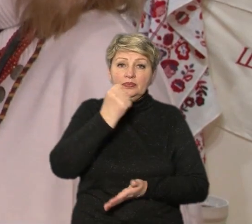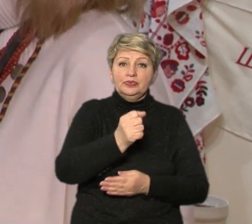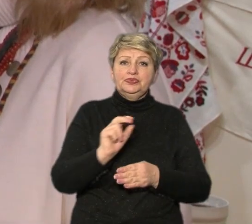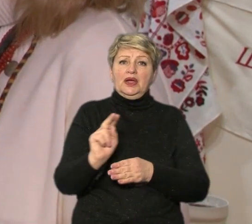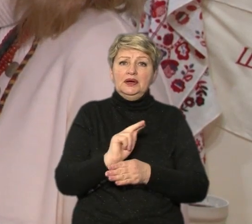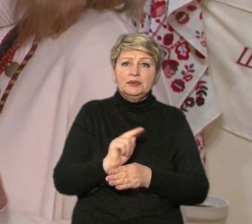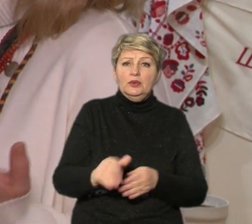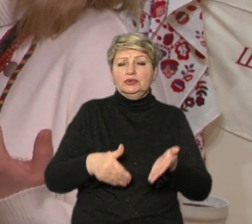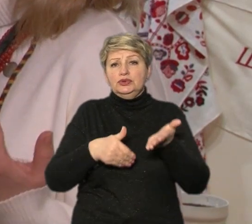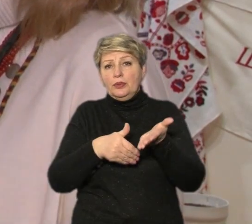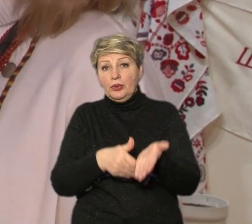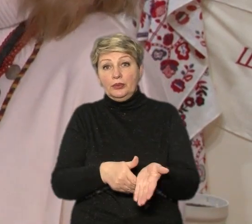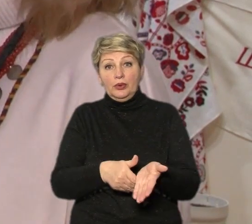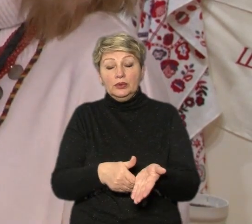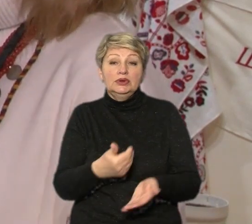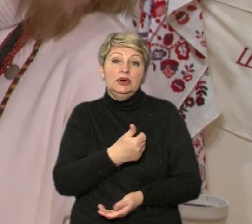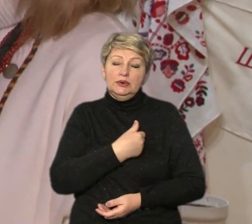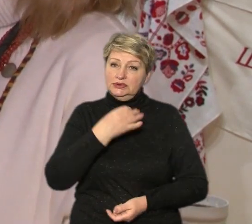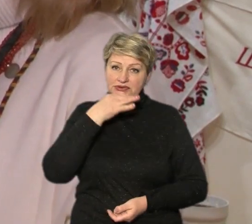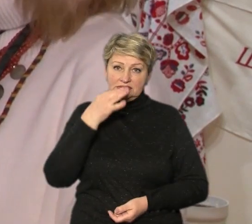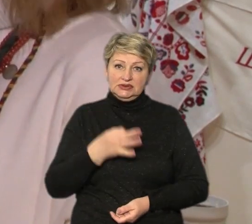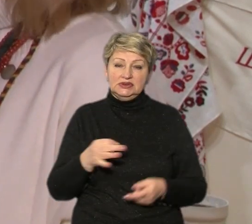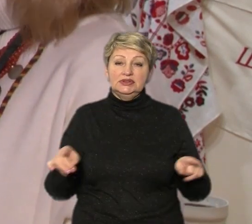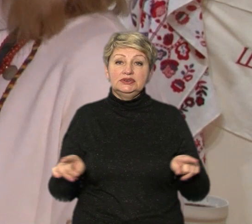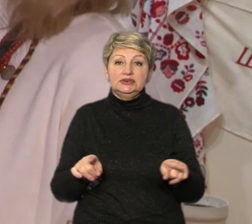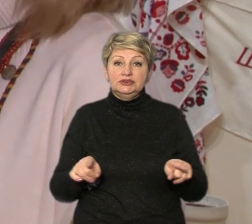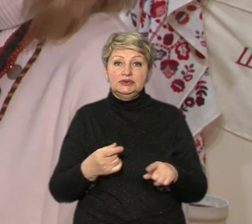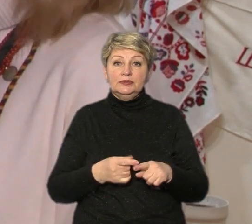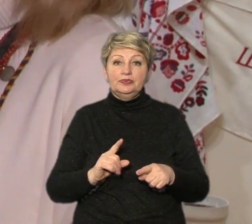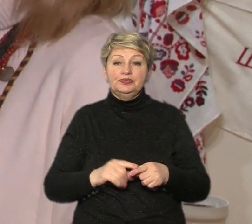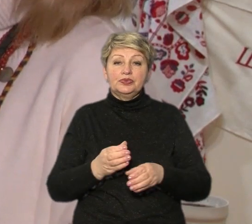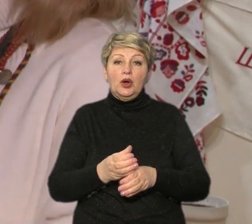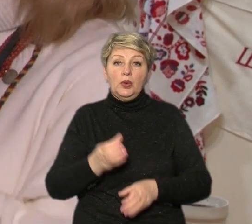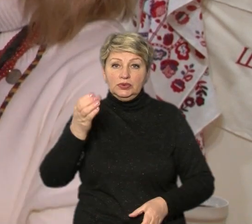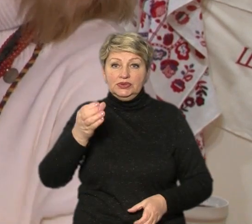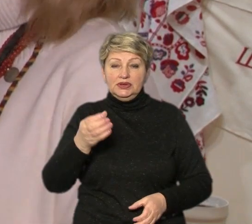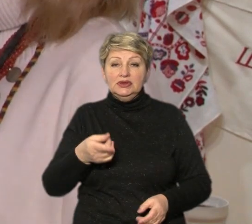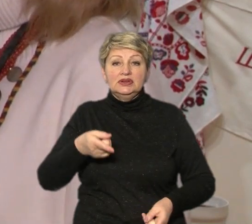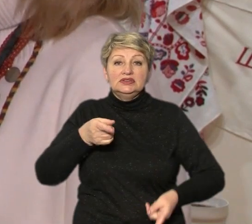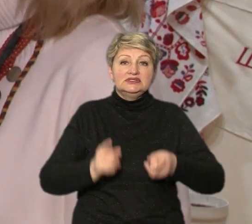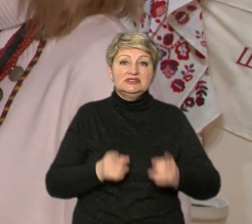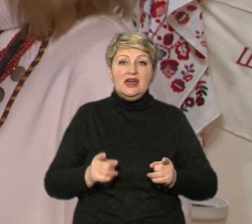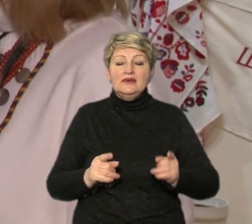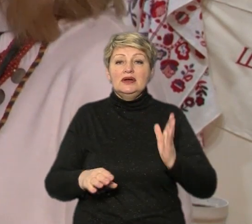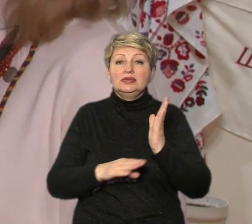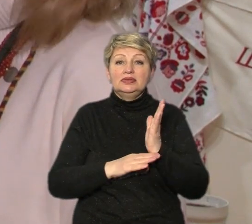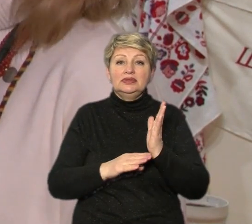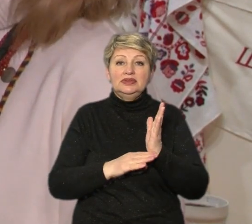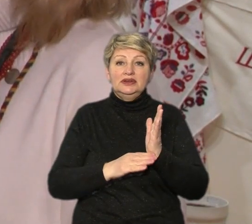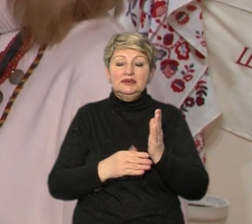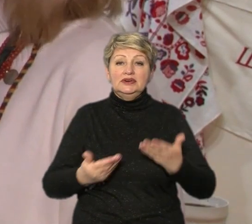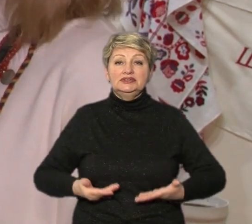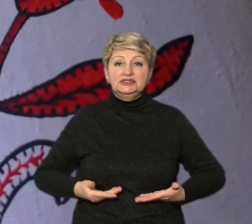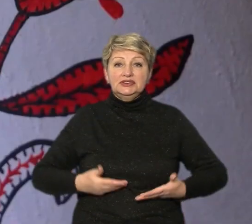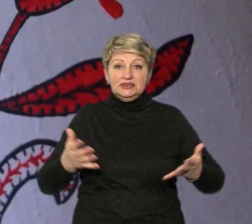допомогу. І хочу сказати, що ці контейнери дійсно із деревами життя зараз рятують